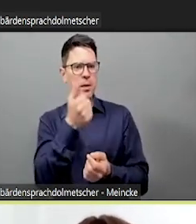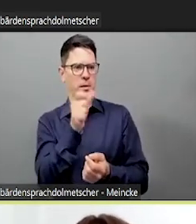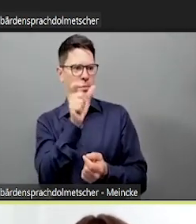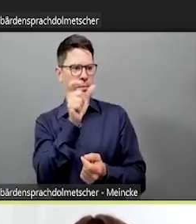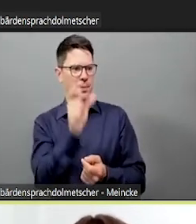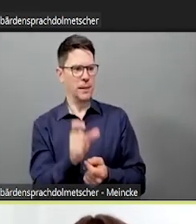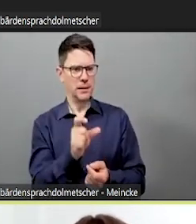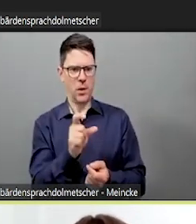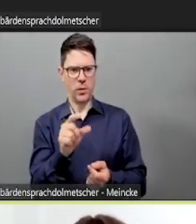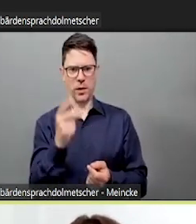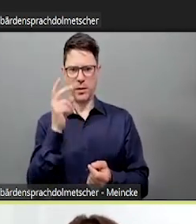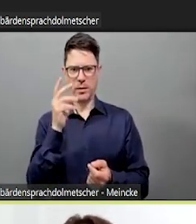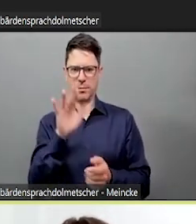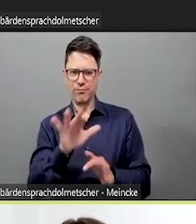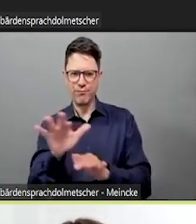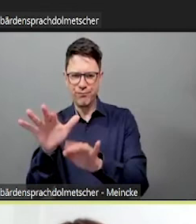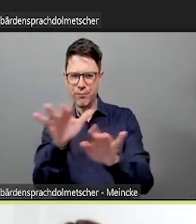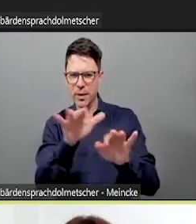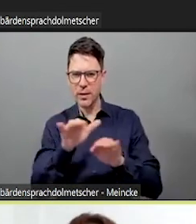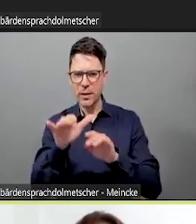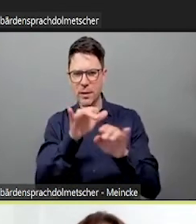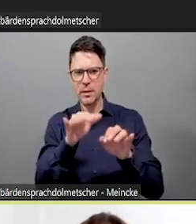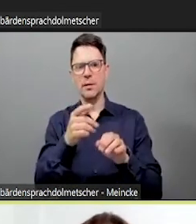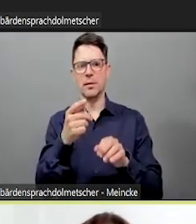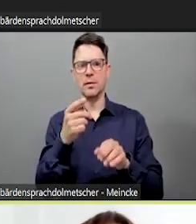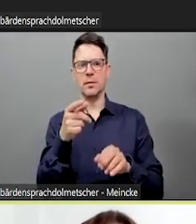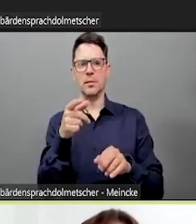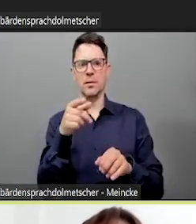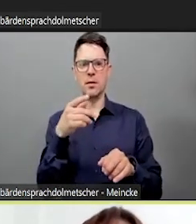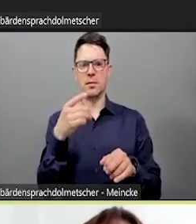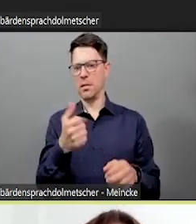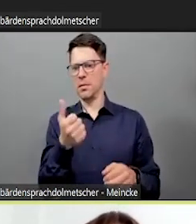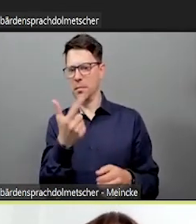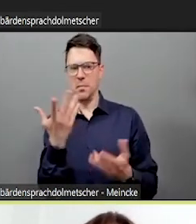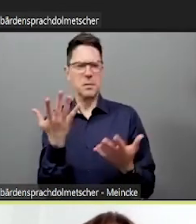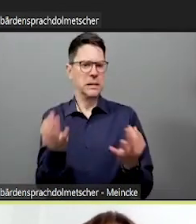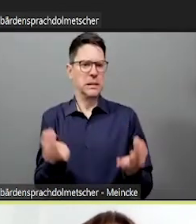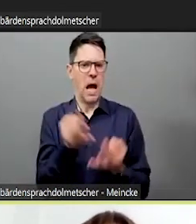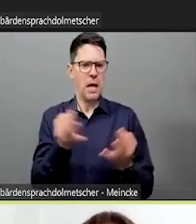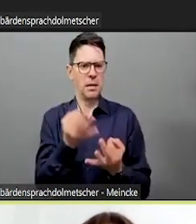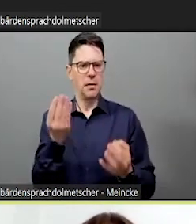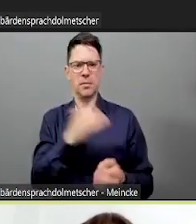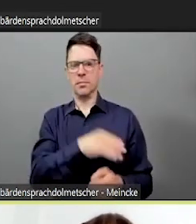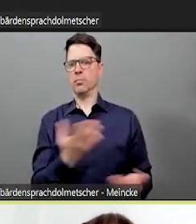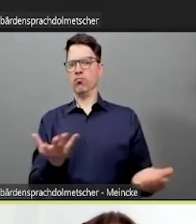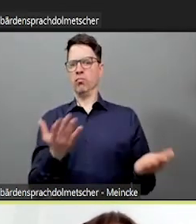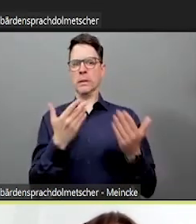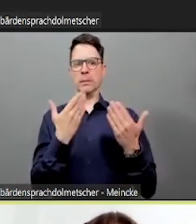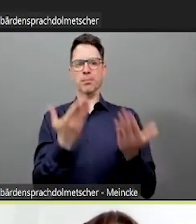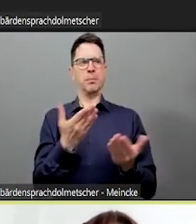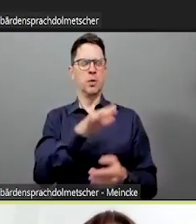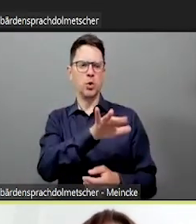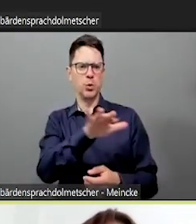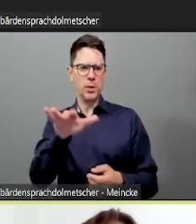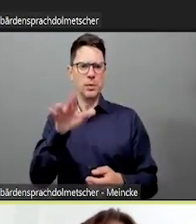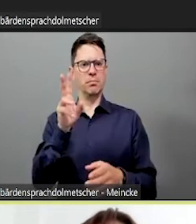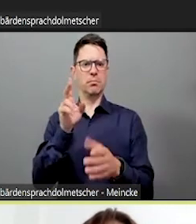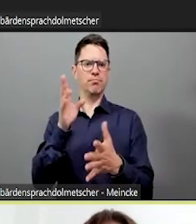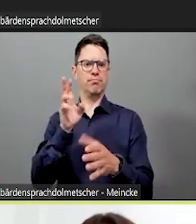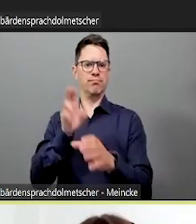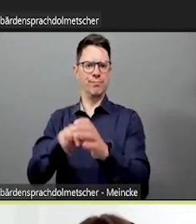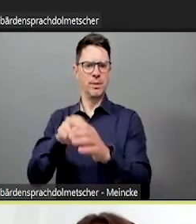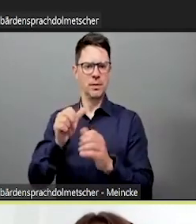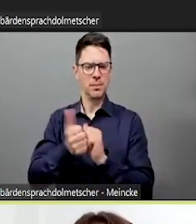im Ausland gelebt hat, jemanden, der keinen Kaffee trinkt und so weiter. Und die Aufgabe ist dann in Breakout-Rooms